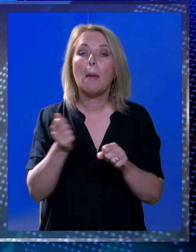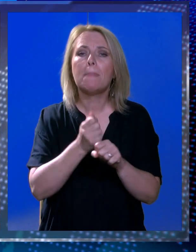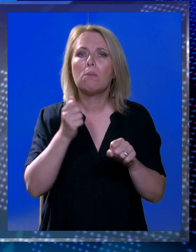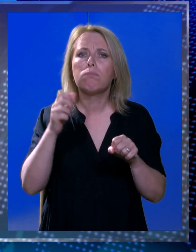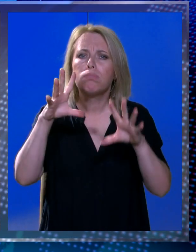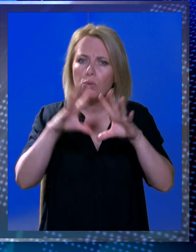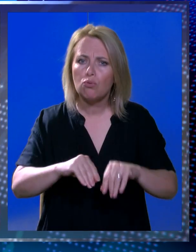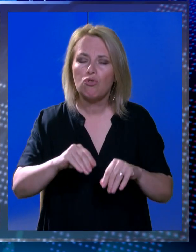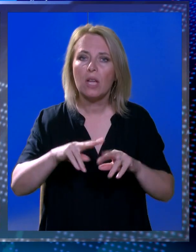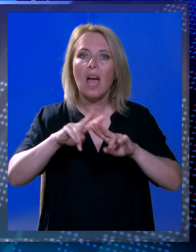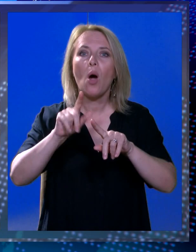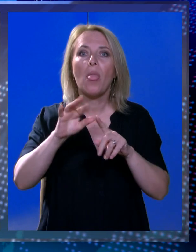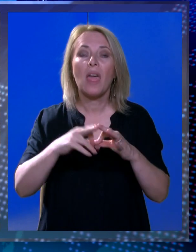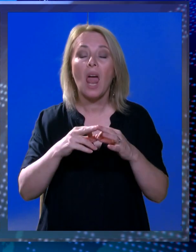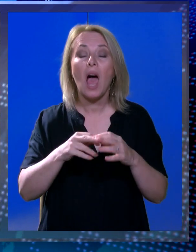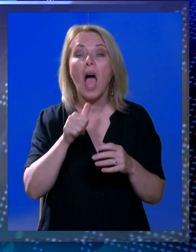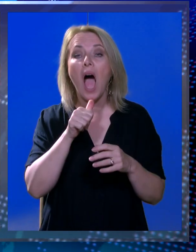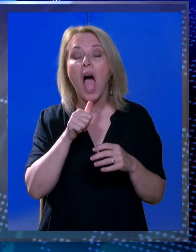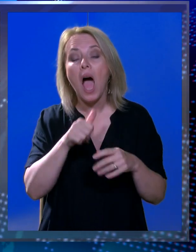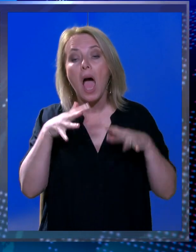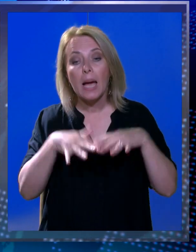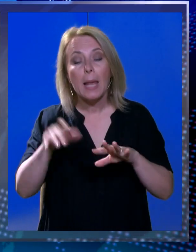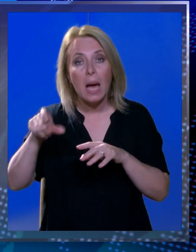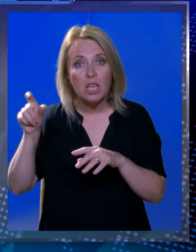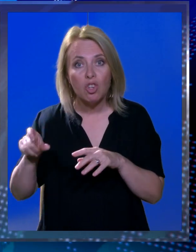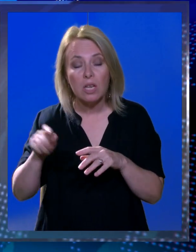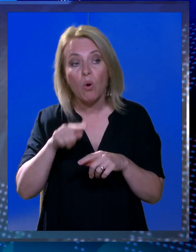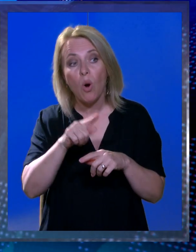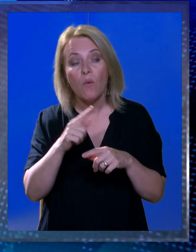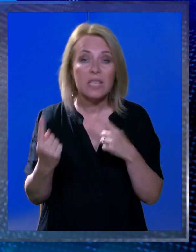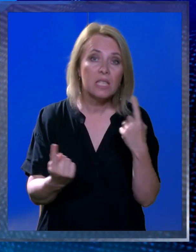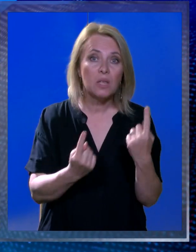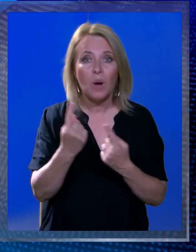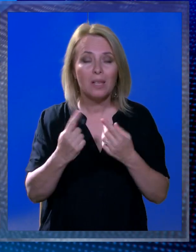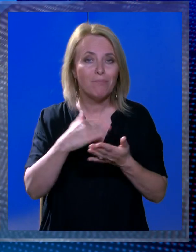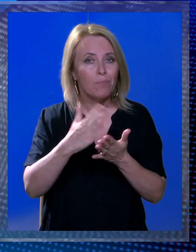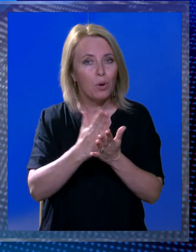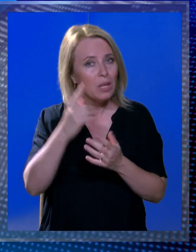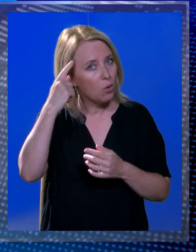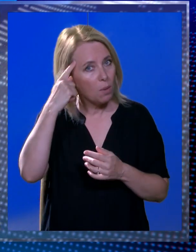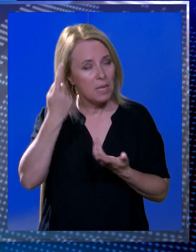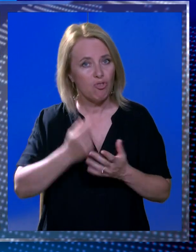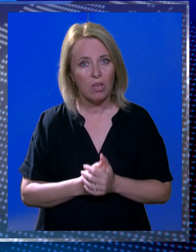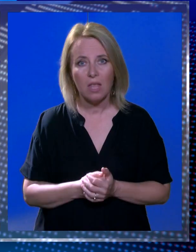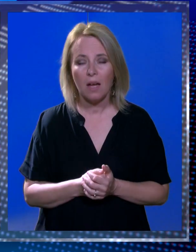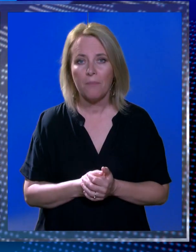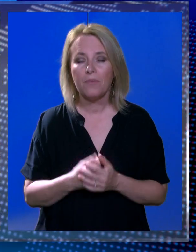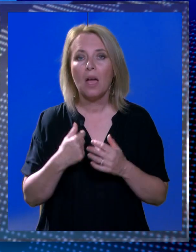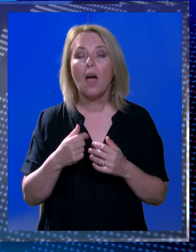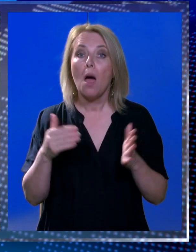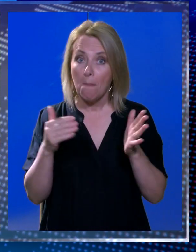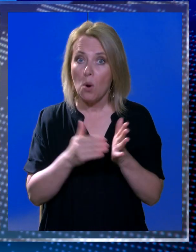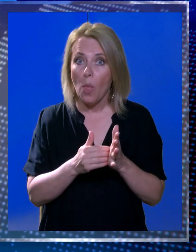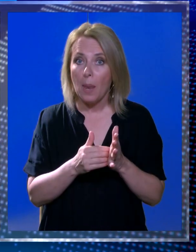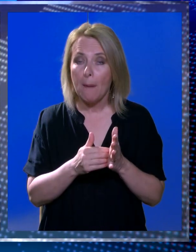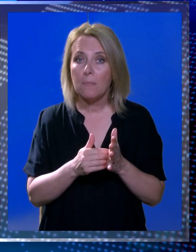rušenja kultnog hotela, a građani su oko cijele situacije s gradnjom novog hotela podjeljenog mišljenja. Pa